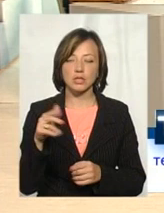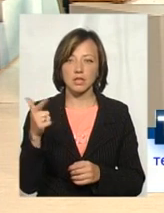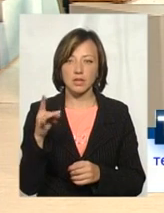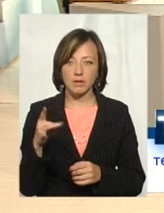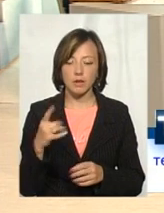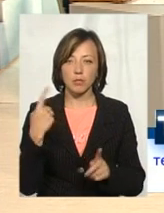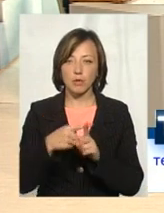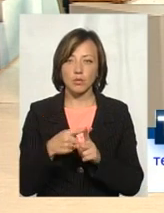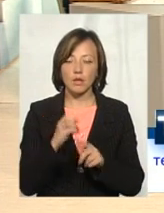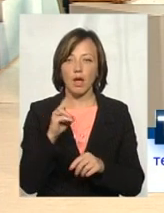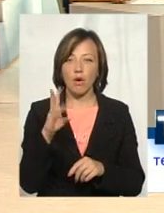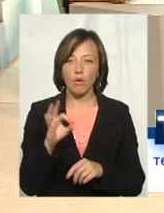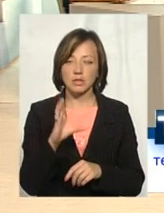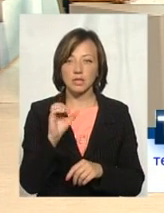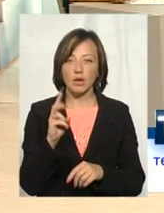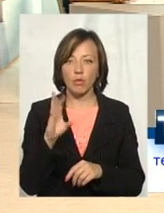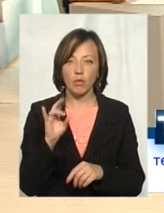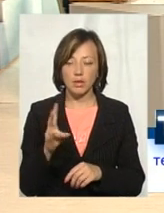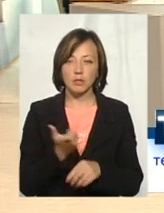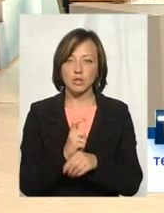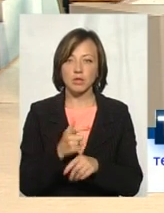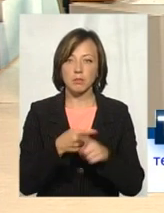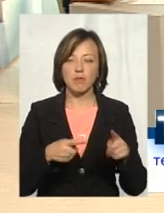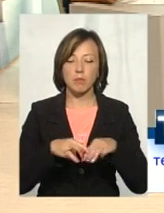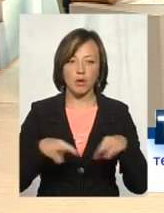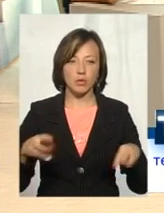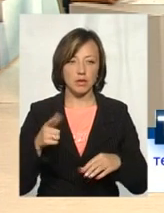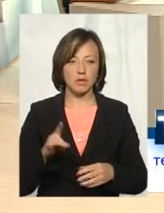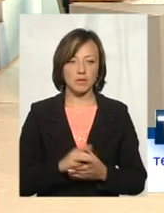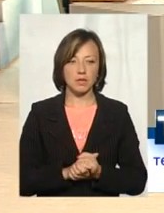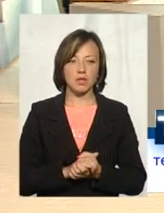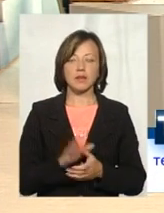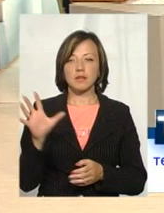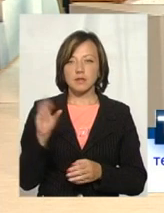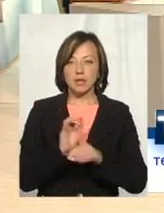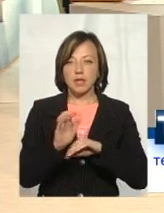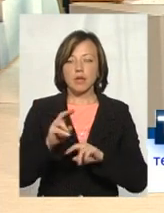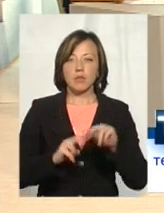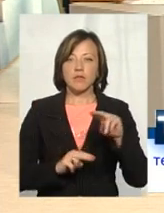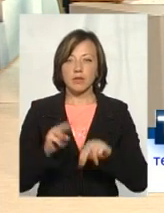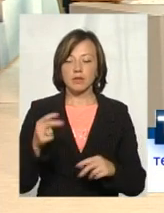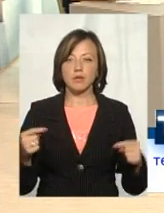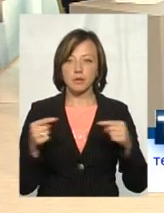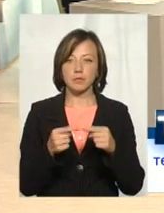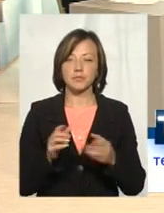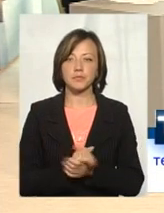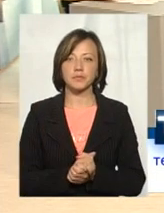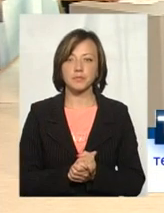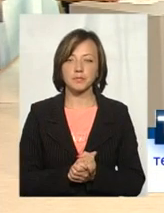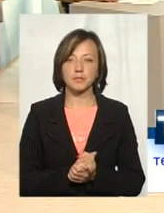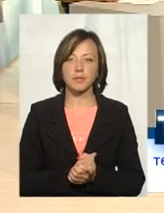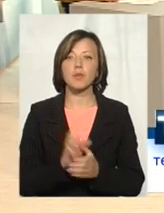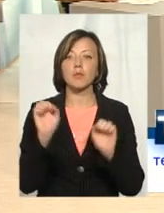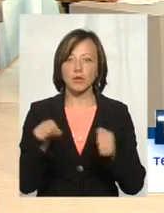І плюс екостаркому більше півмільйона гривень. Це все піде вже на будівництво, відповідний сповядок і тому далі.